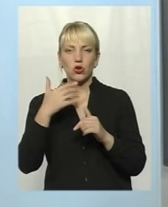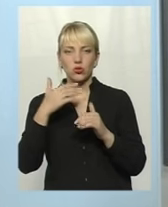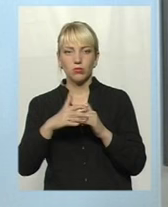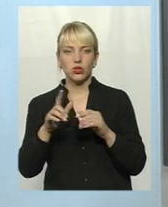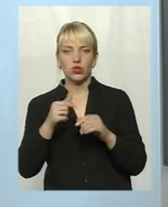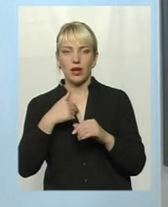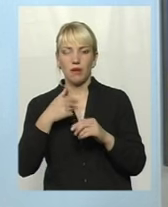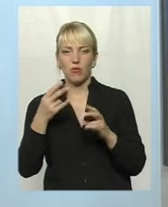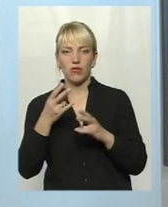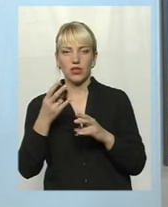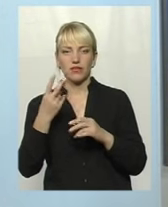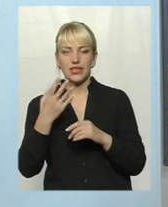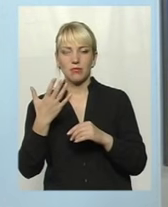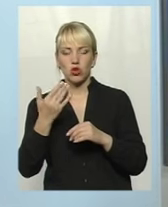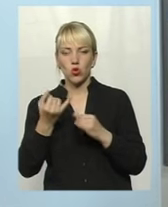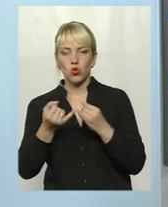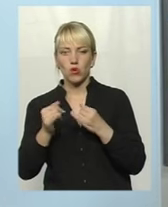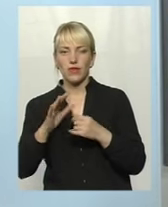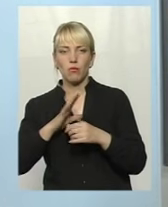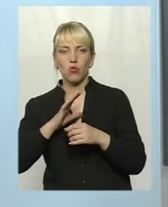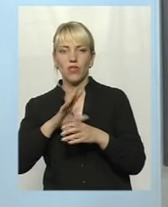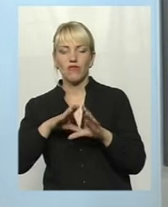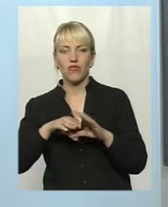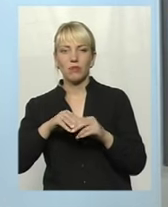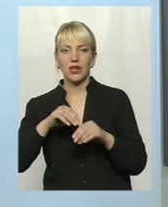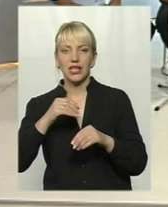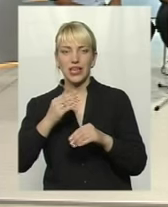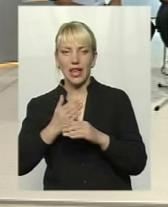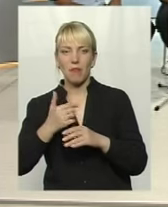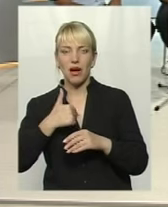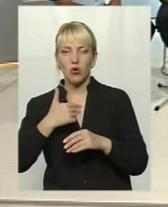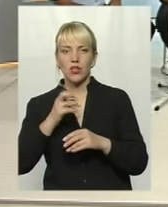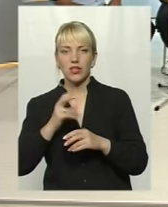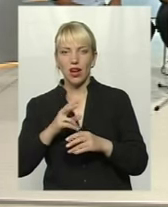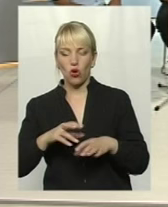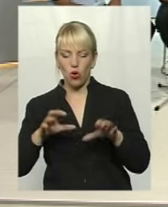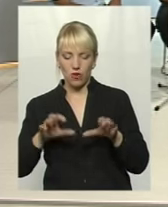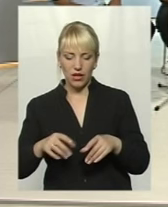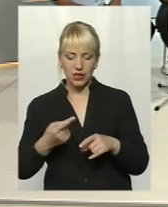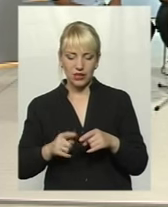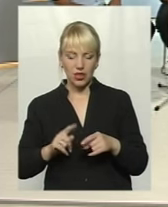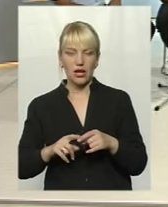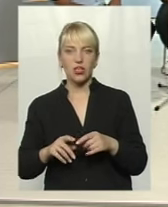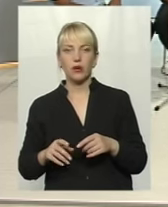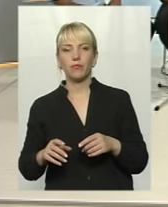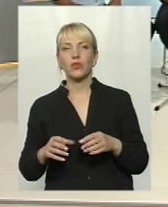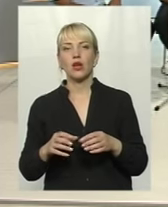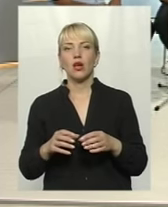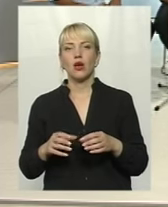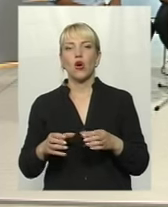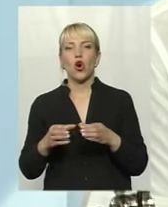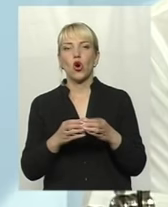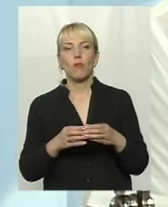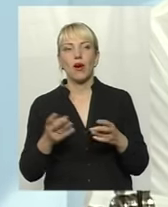25 жовтня, як було сказано, були вибори. І до кінця року я маю, як голова цієї громади, вже зараз з кожним старост,